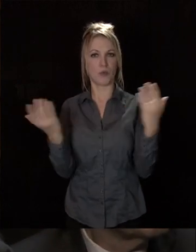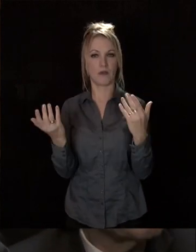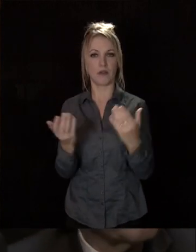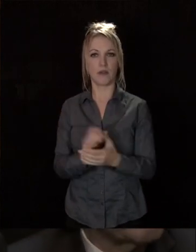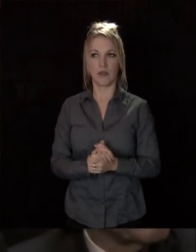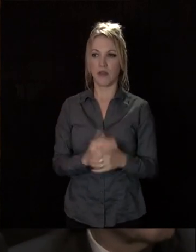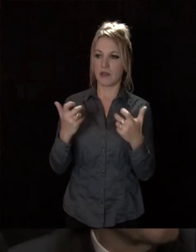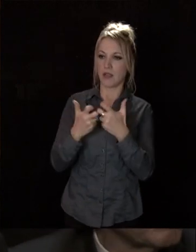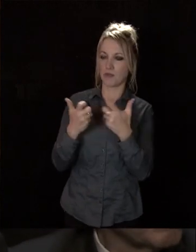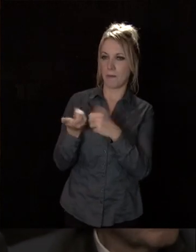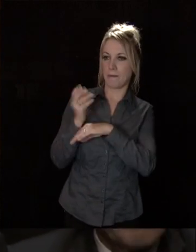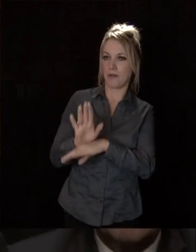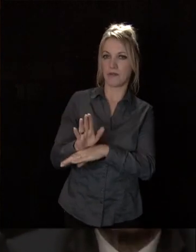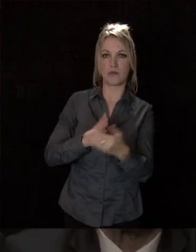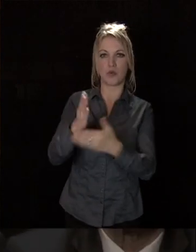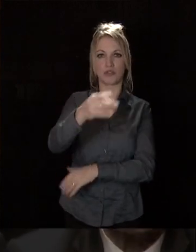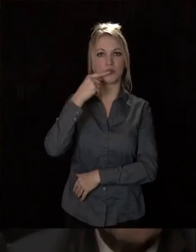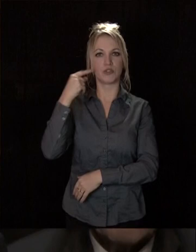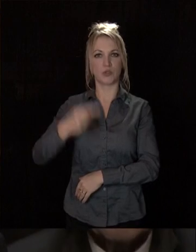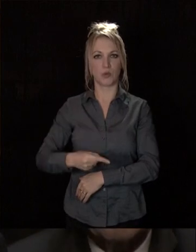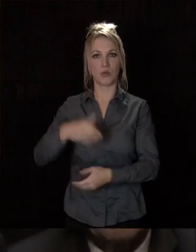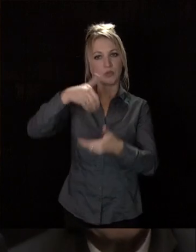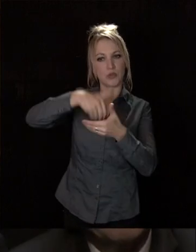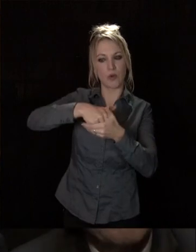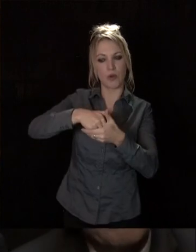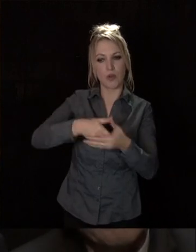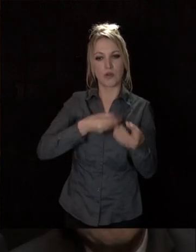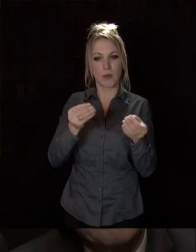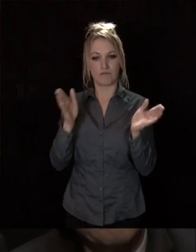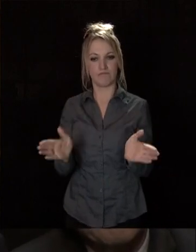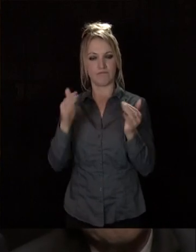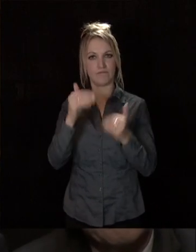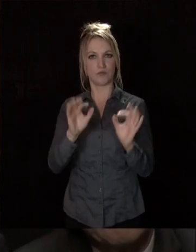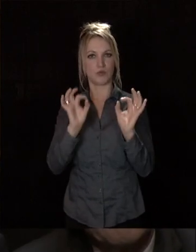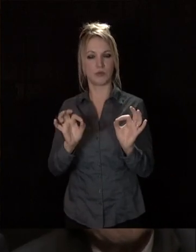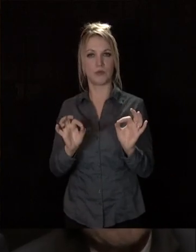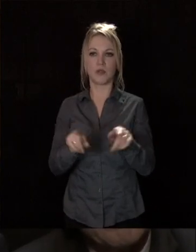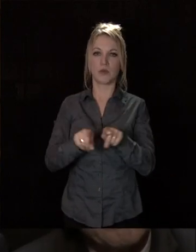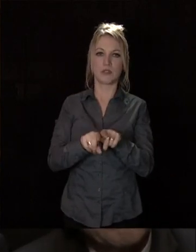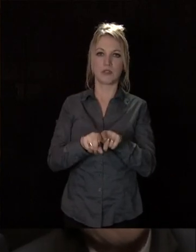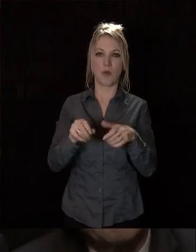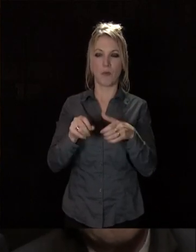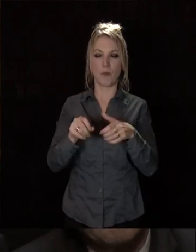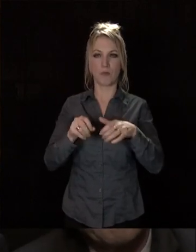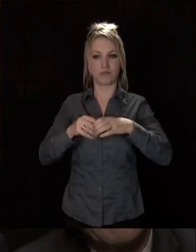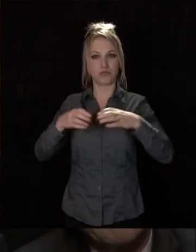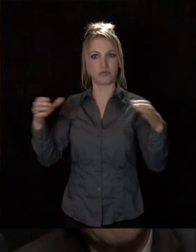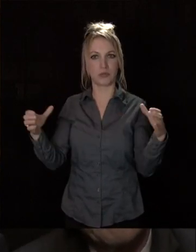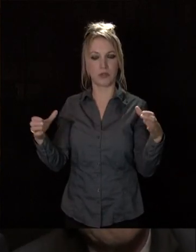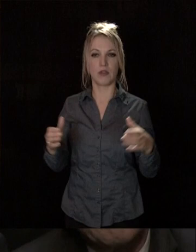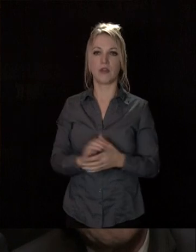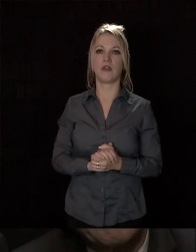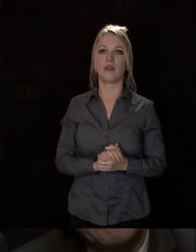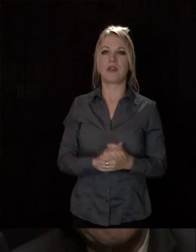l'exemplarité du projet de Dijon qui tient tout à la fois à son périmètre et à son ampleur. C'est extrêmement